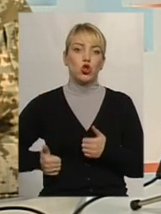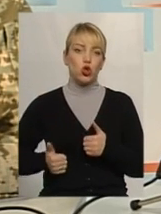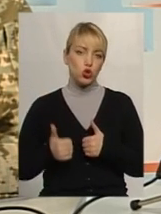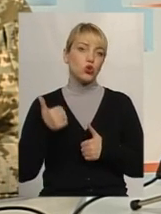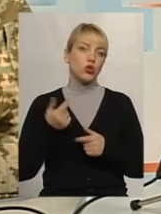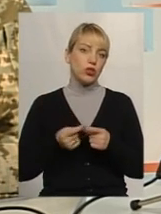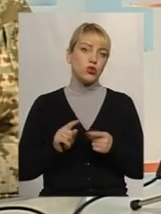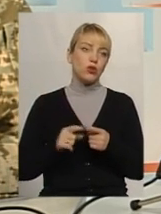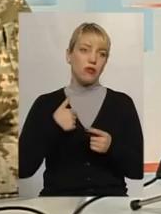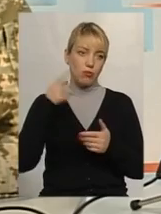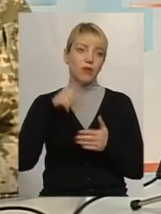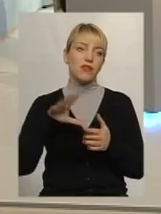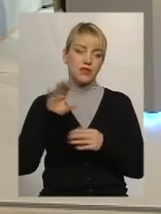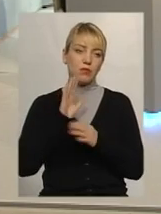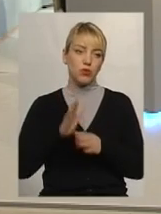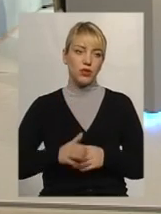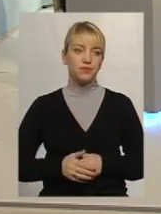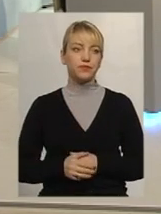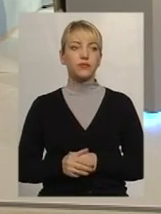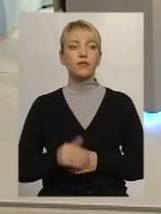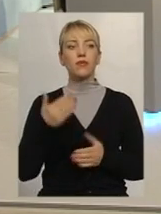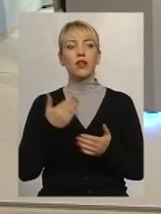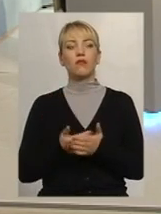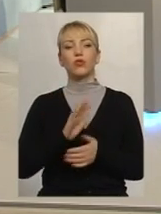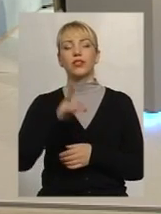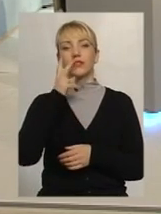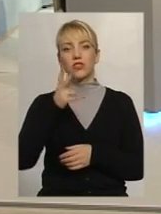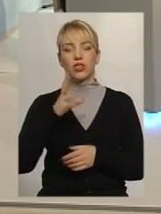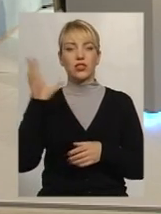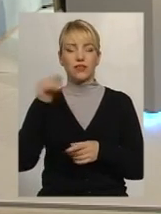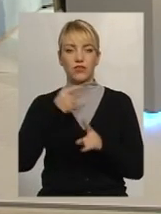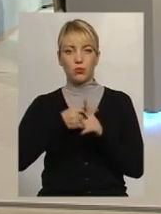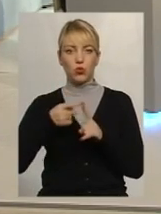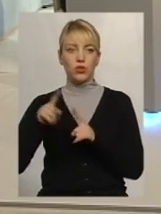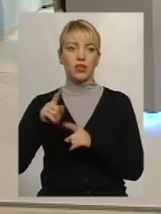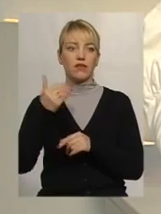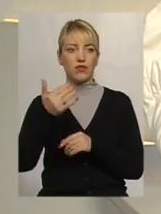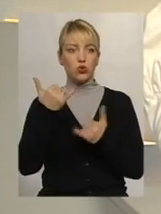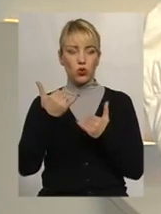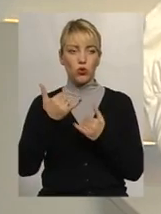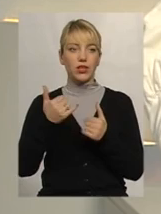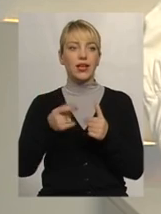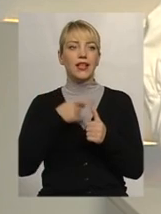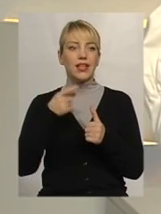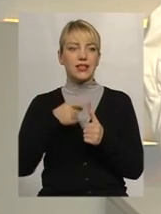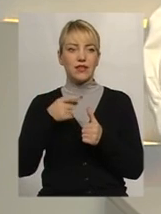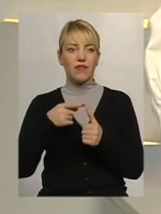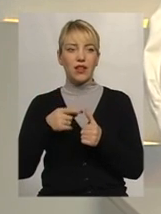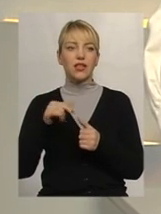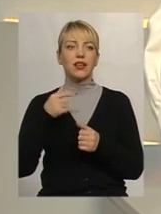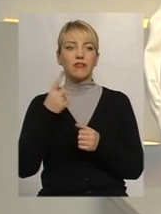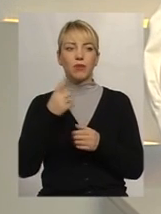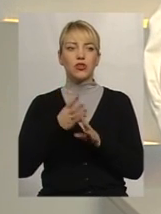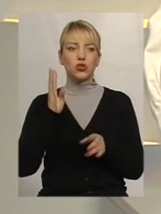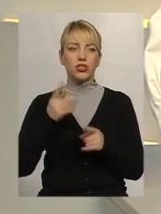впевнений, це буде. От незважаючи на всі плюси, які ви сьогодні називали, в першу чергу, звичайно, це